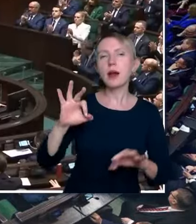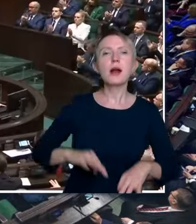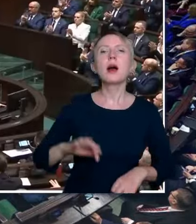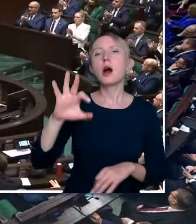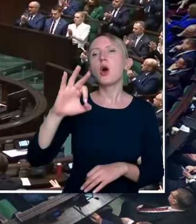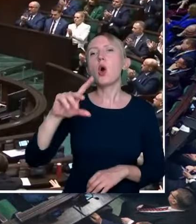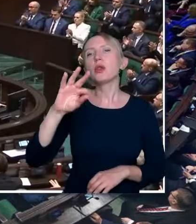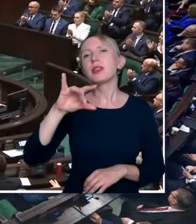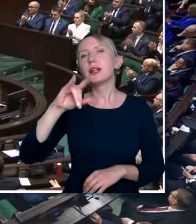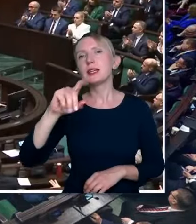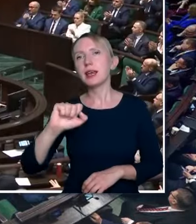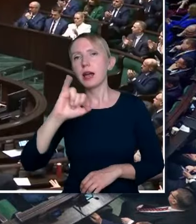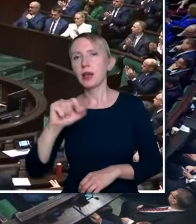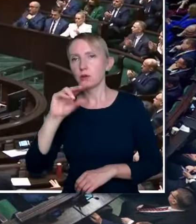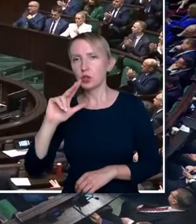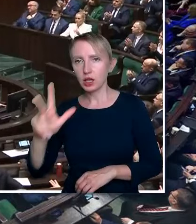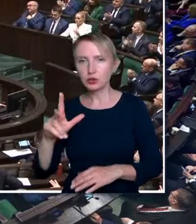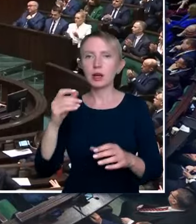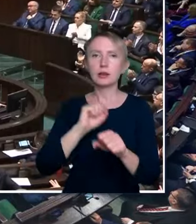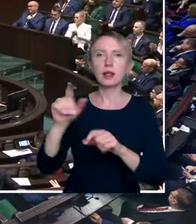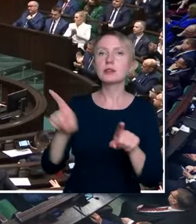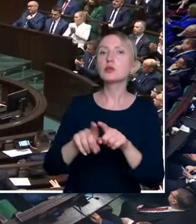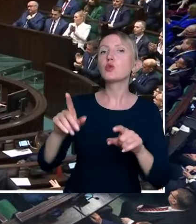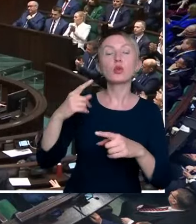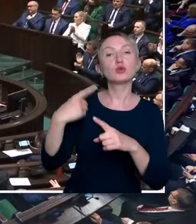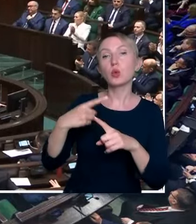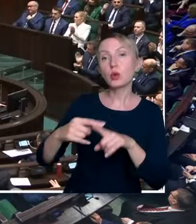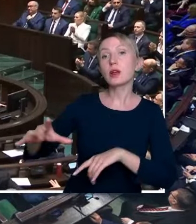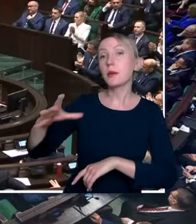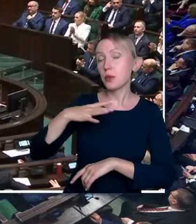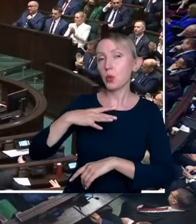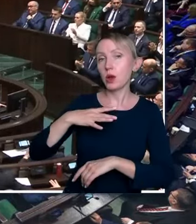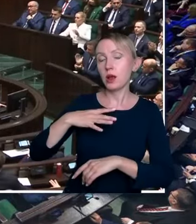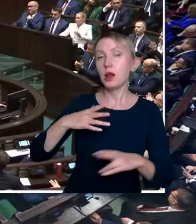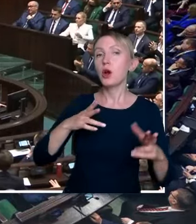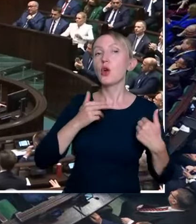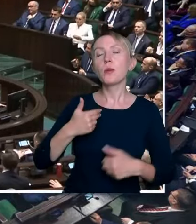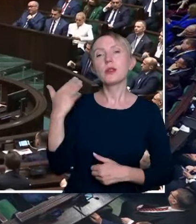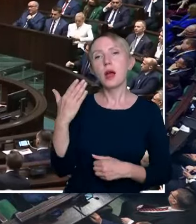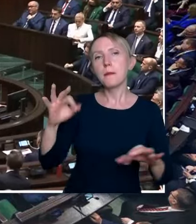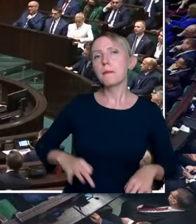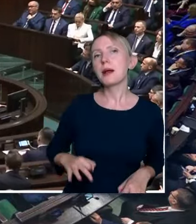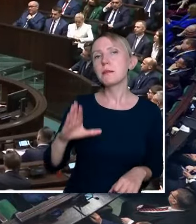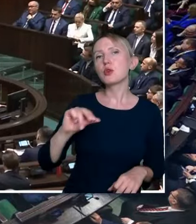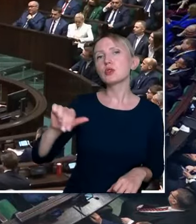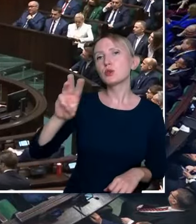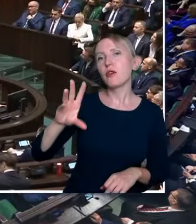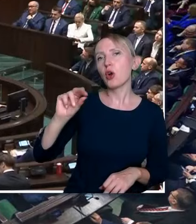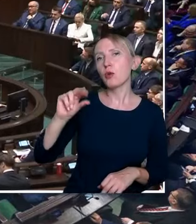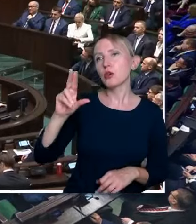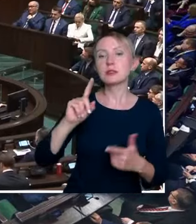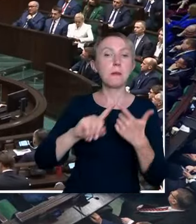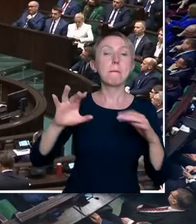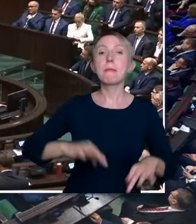Jędrzejczak, która była członkiem Komitetu Honorowego pana Bronicała Komorowskiego. Jest pan Kotowicz,